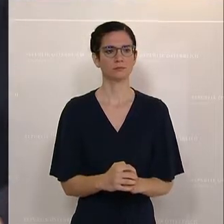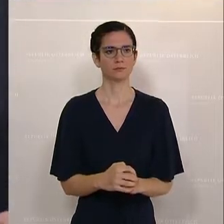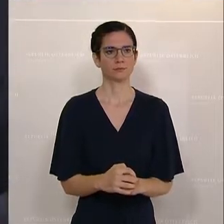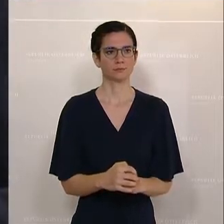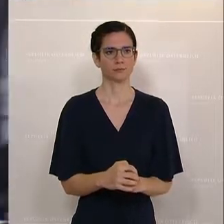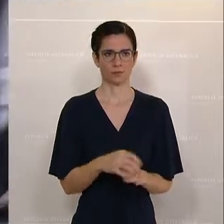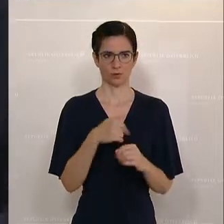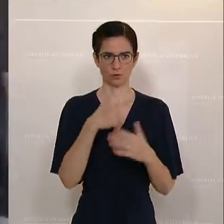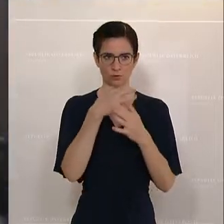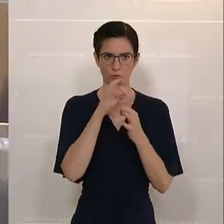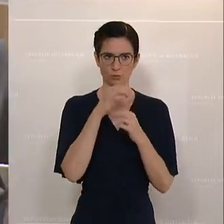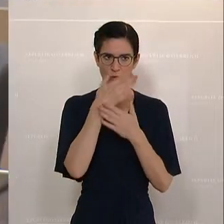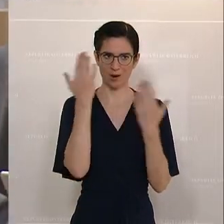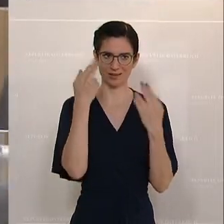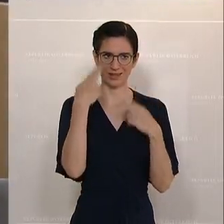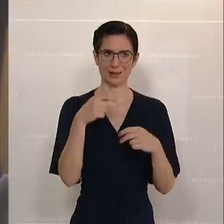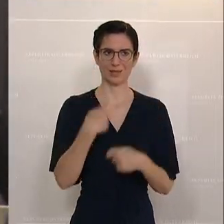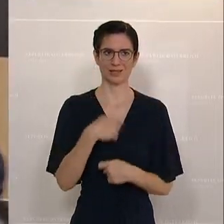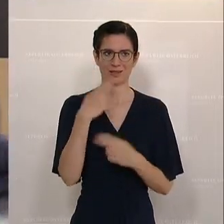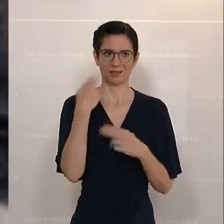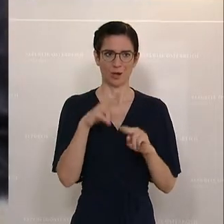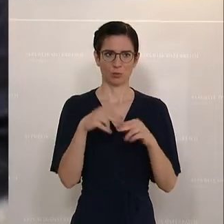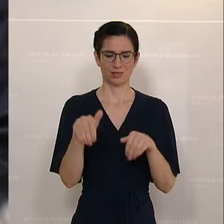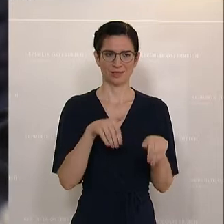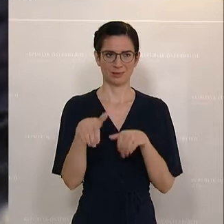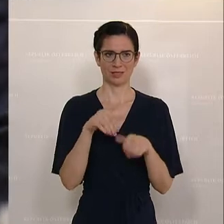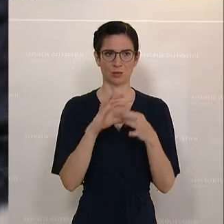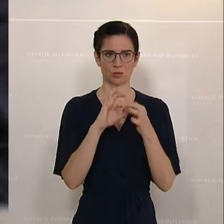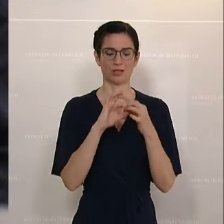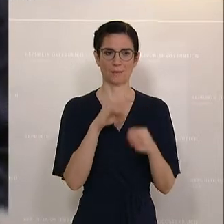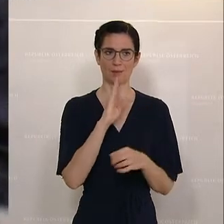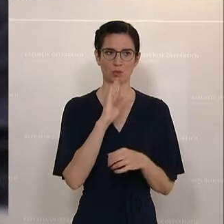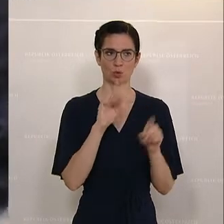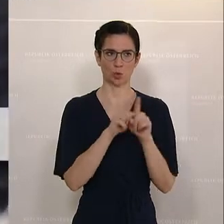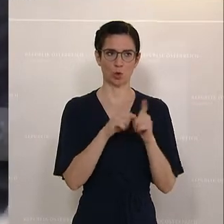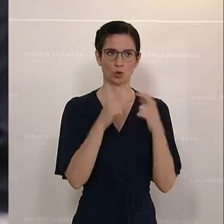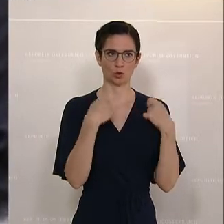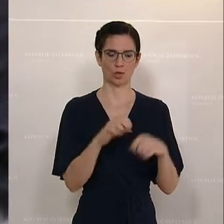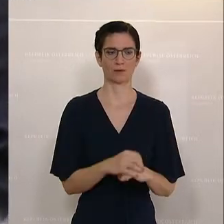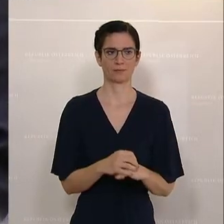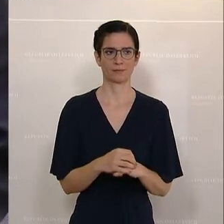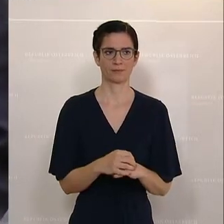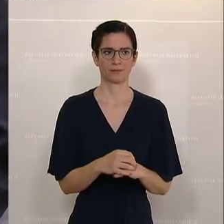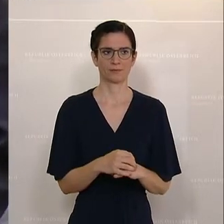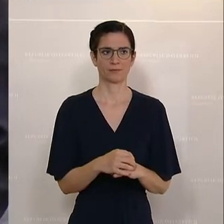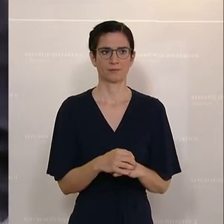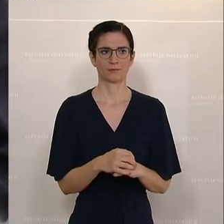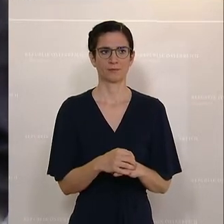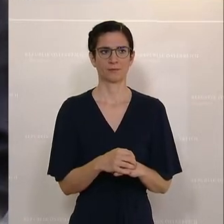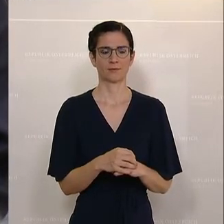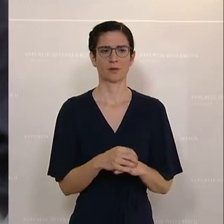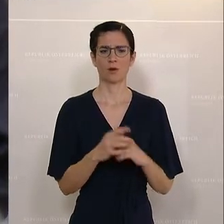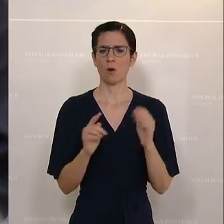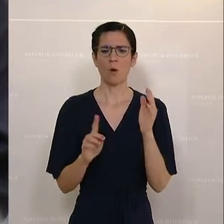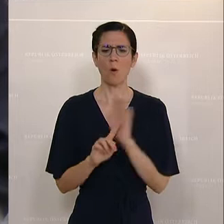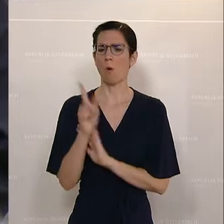Guten Morgen, Präsident. Guten Morgen, Herr Bundesminister. Zum Thema Teuerung Pensionen. Herr Bundesminister, warum schaffen Sie es nicht, angesichts der